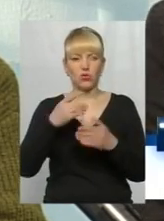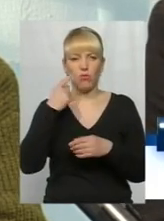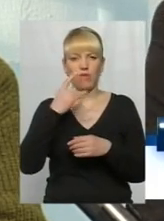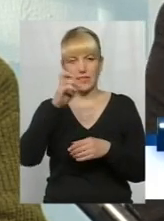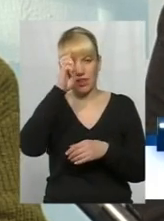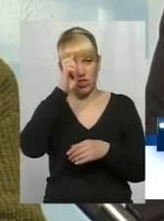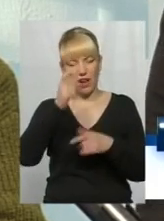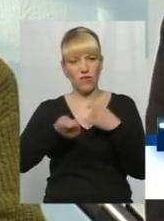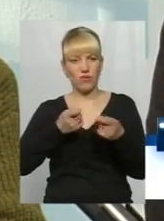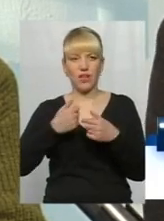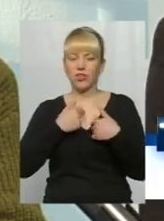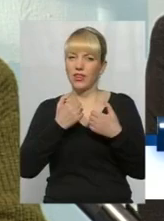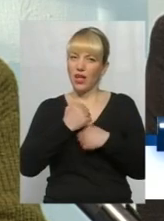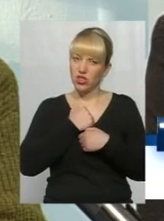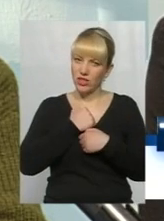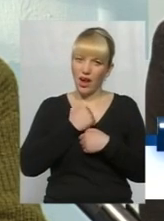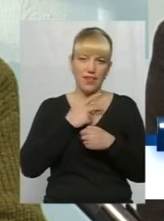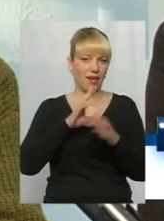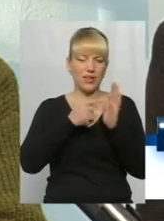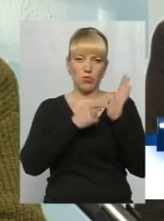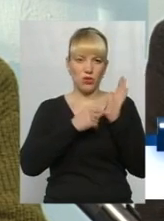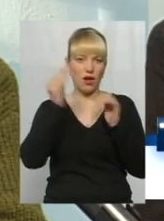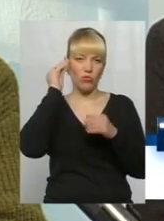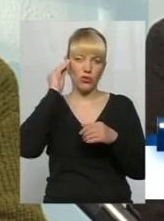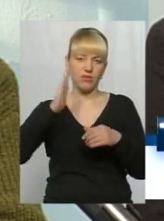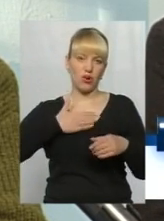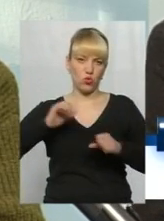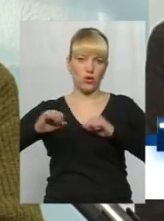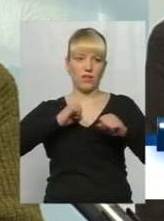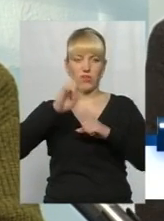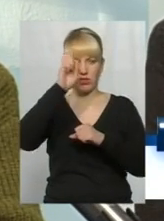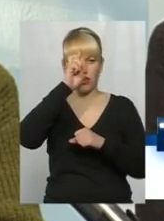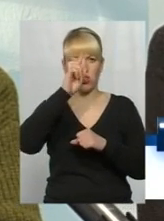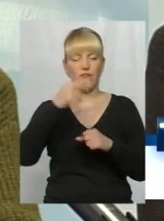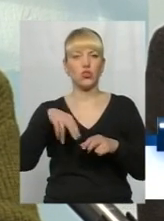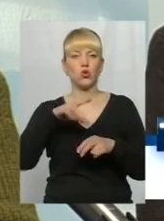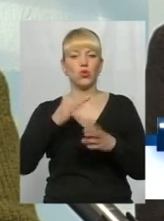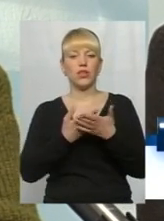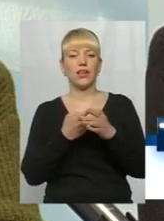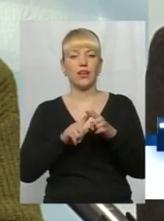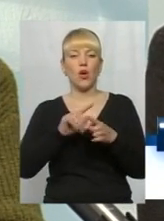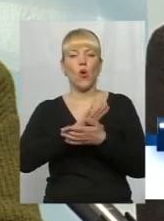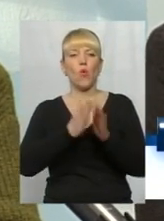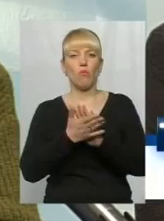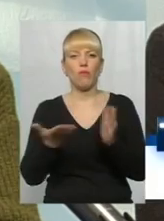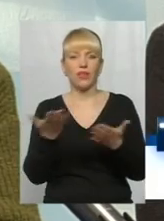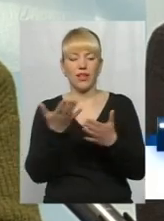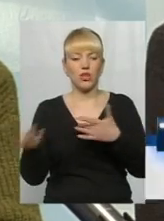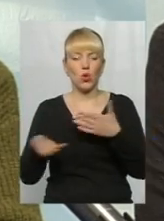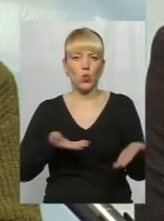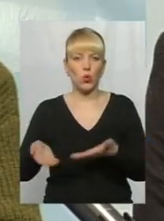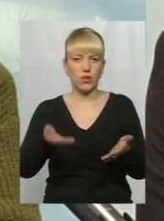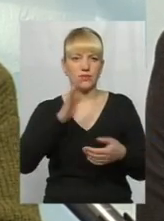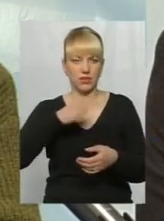владу, на превелокі жаль, я не розділяю позицію нашого керівництва держави щодо тих умов, в яких рухається наша